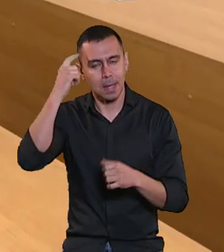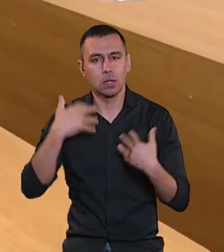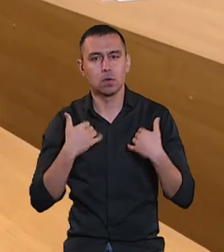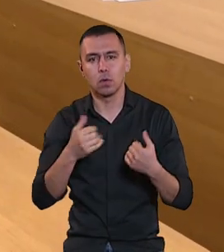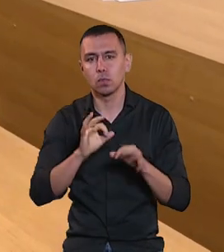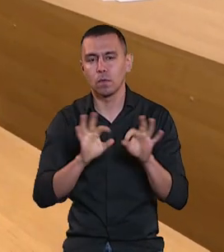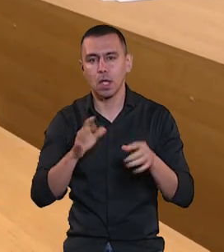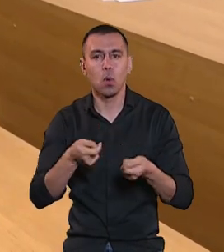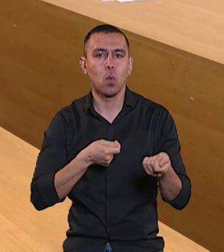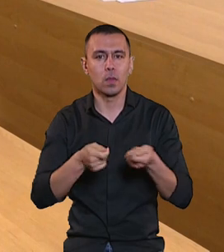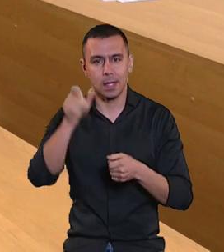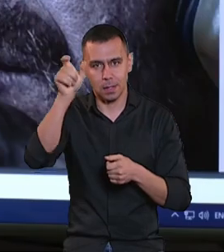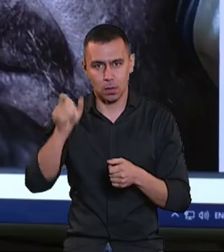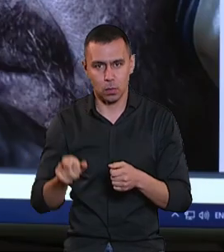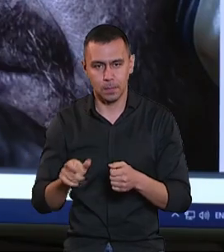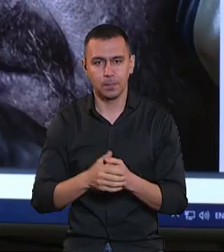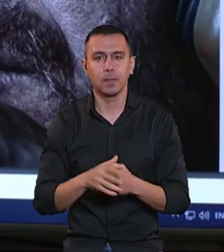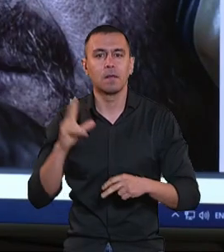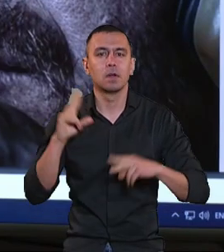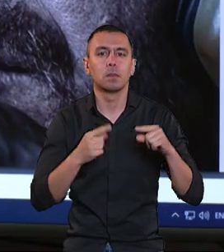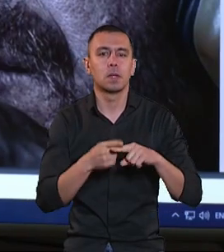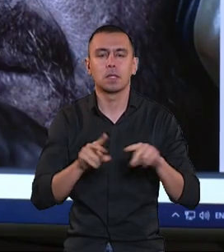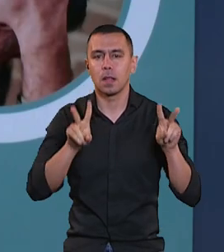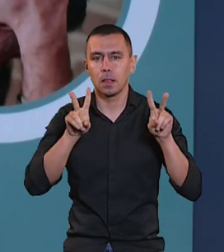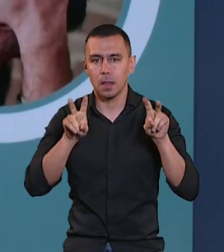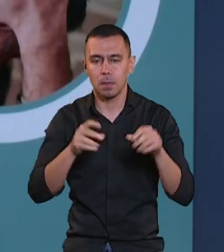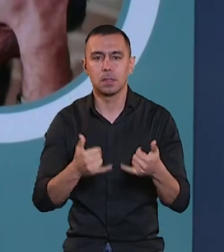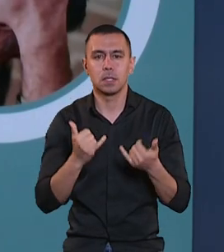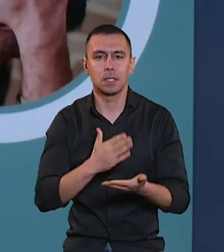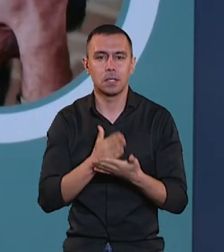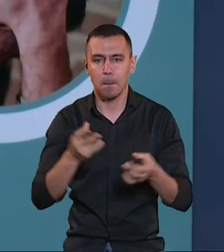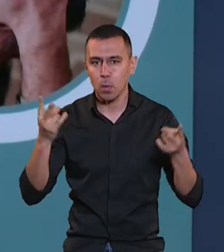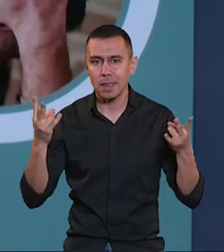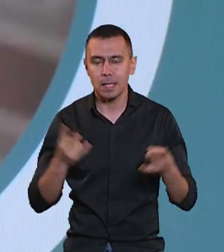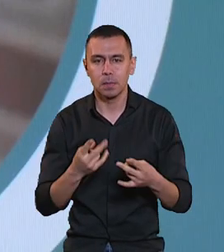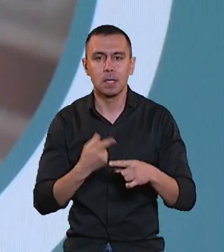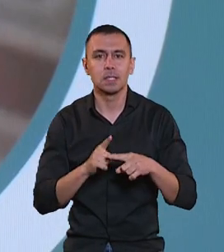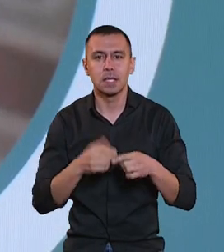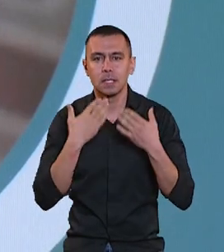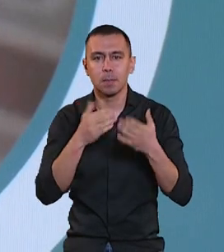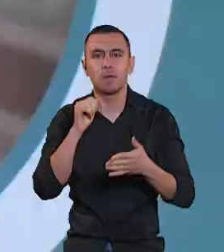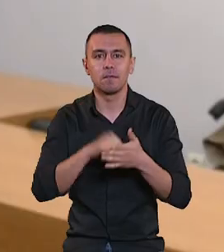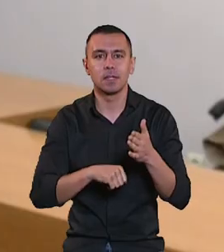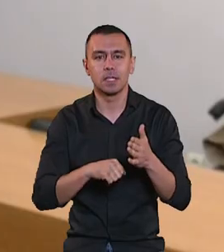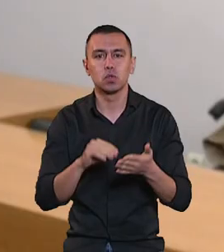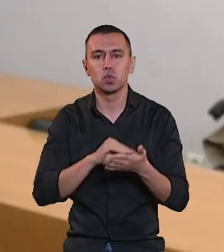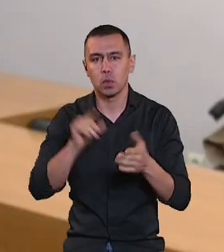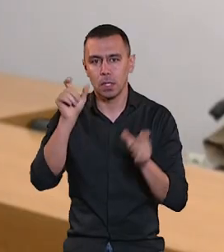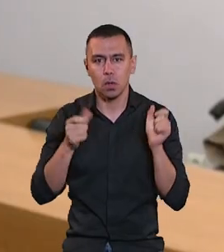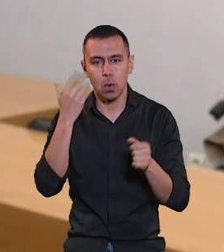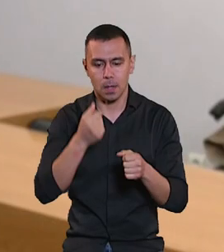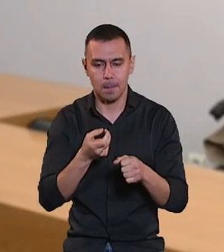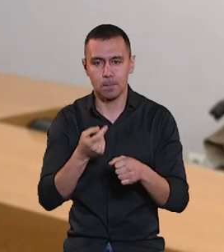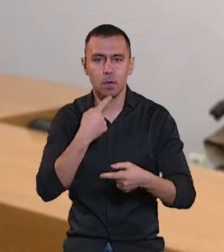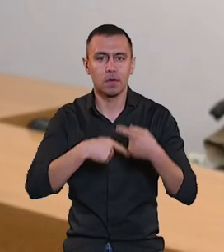регіональна координаторка Ілона Білик. Вважаємо, що ця тема зараз є потрібна. Це був запит від самих журналістів. Коли приходять